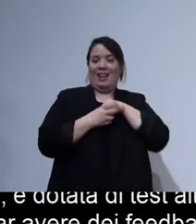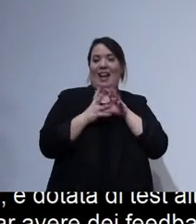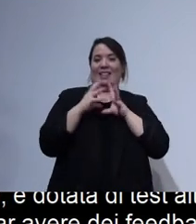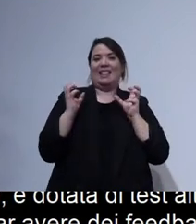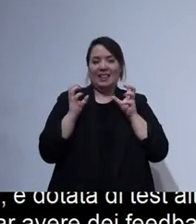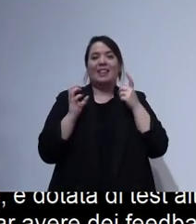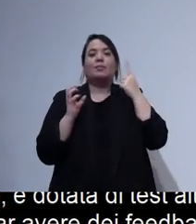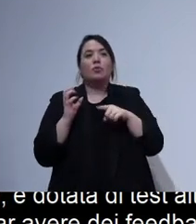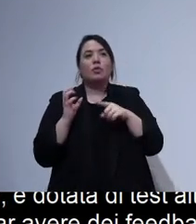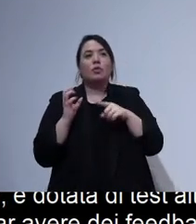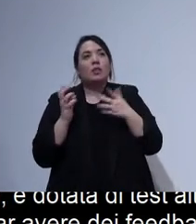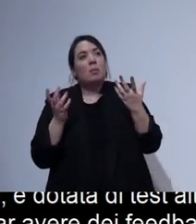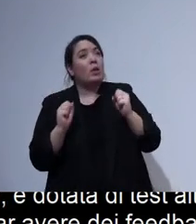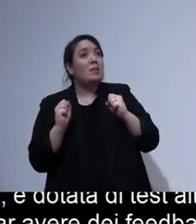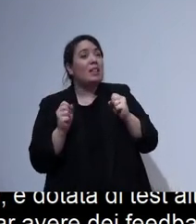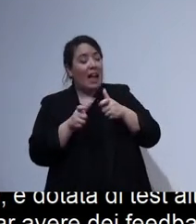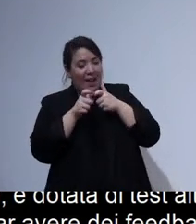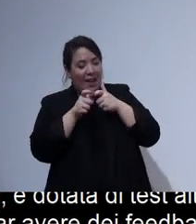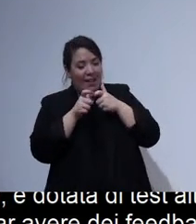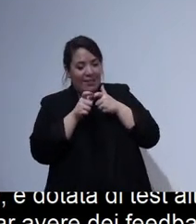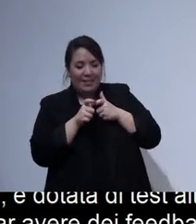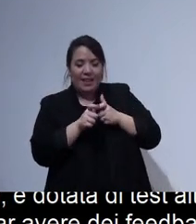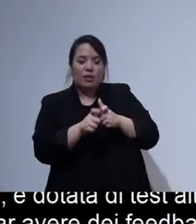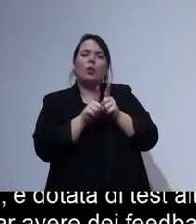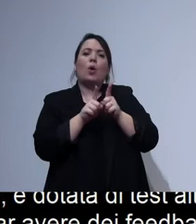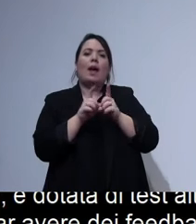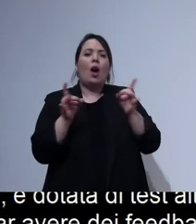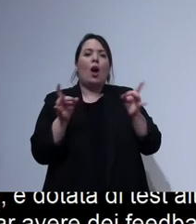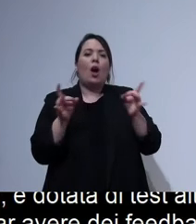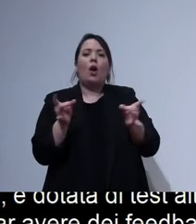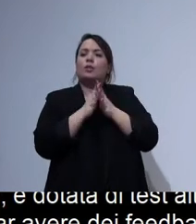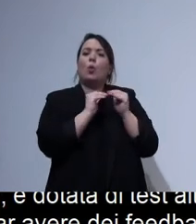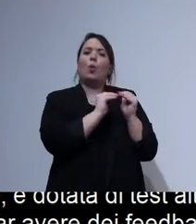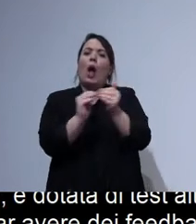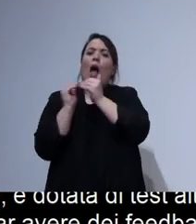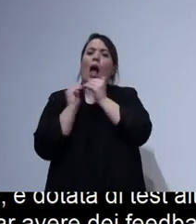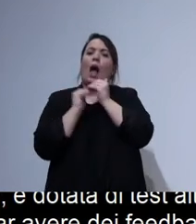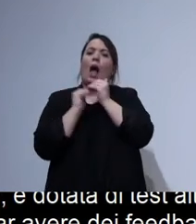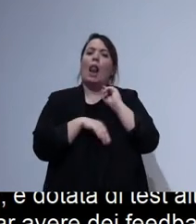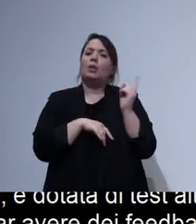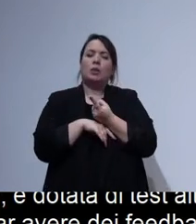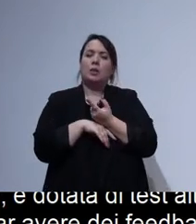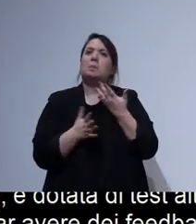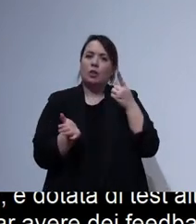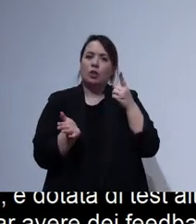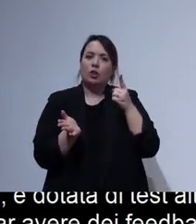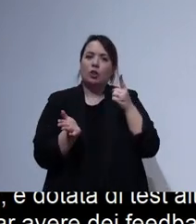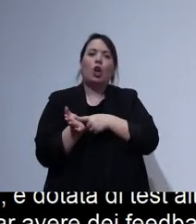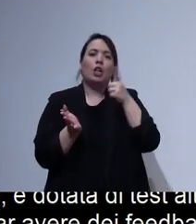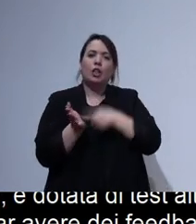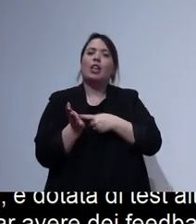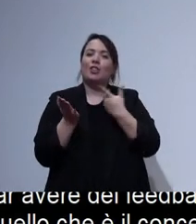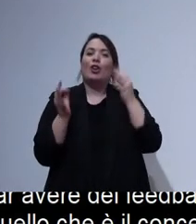viaggiare con un'equa opportunità per tutti noi sia doveroso e avere il sostegno e il